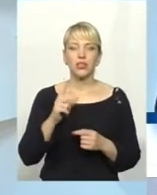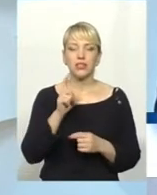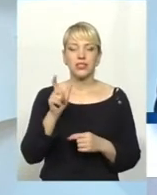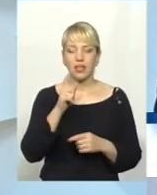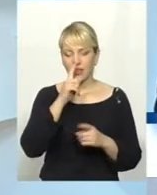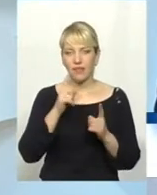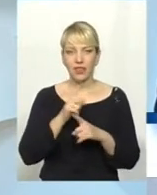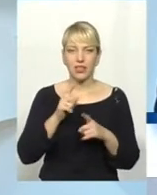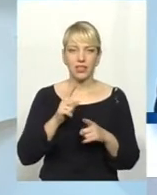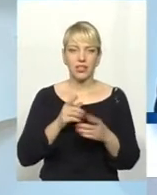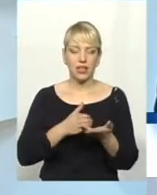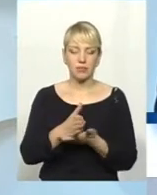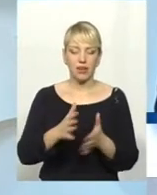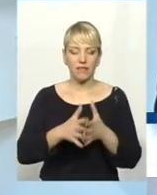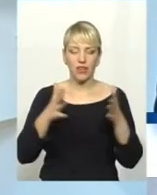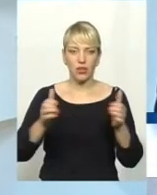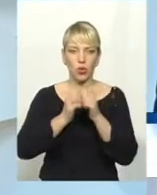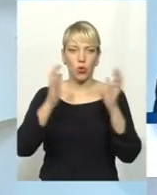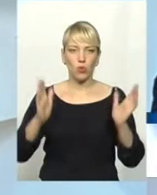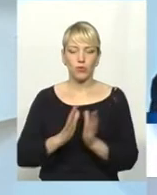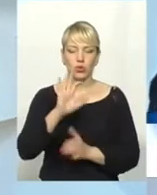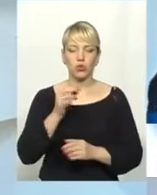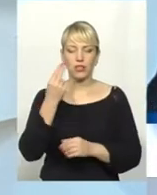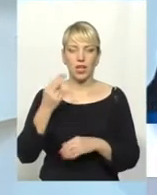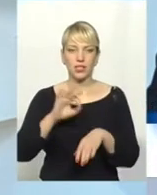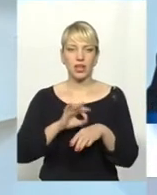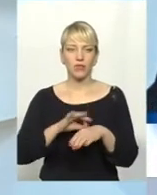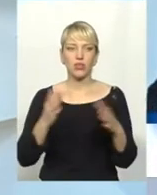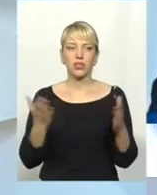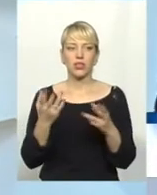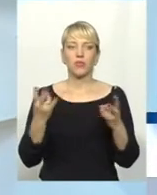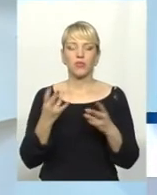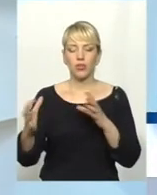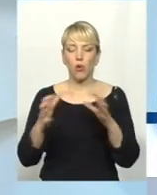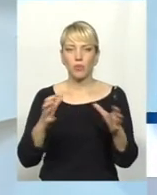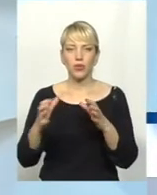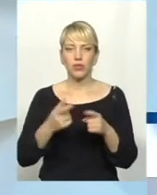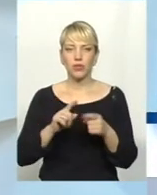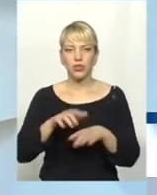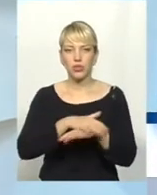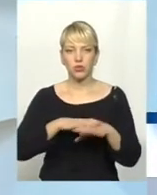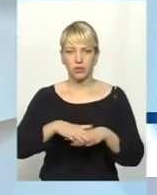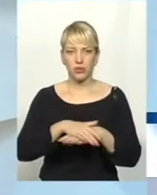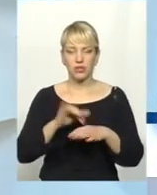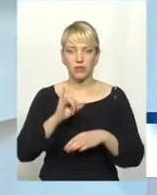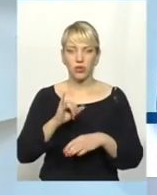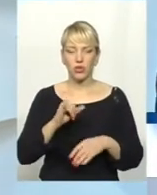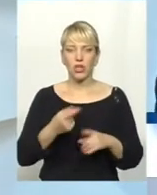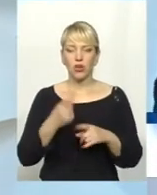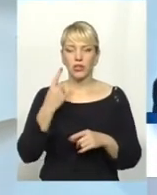невеликих аспектів великого комплексу соціальних захворювань, який має опікуватися суспільством, і одна з